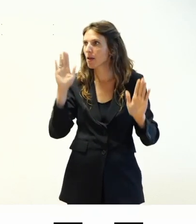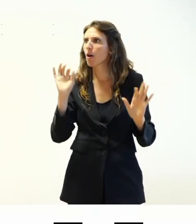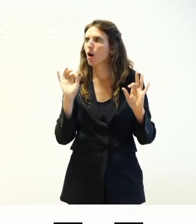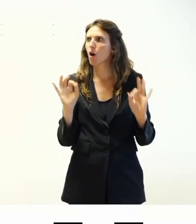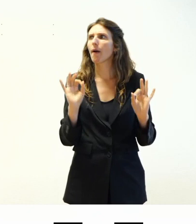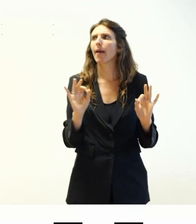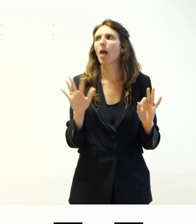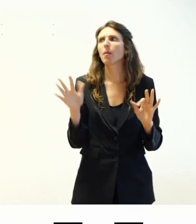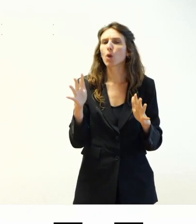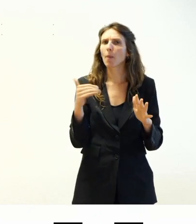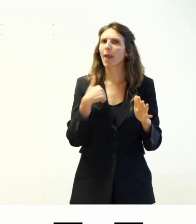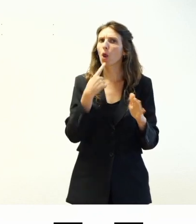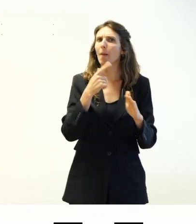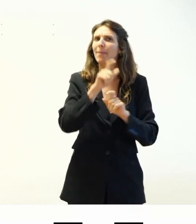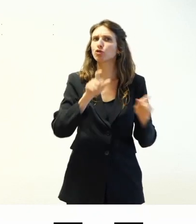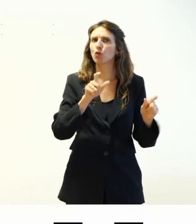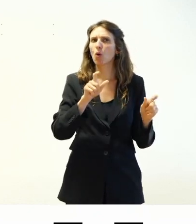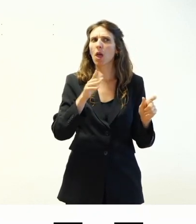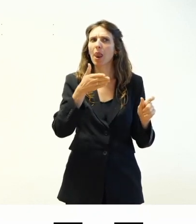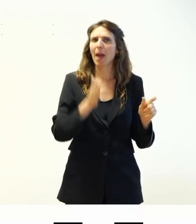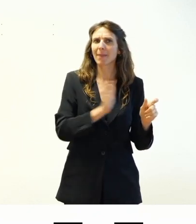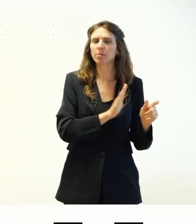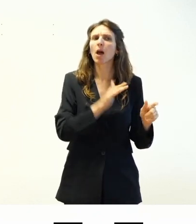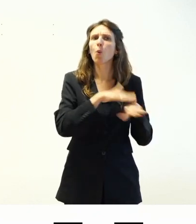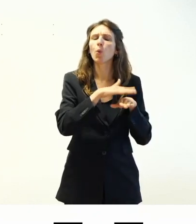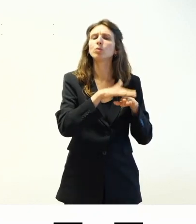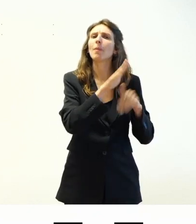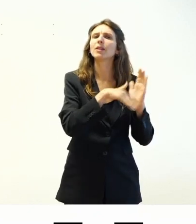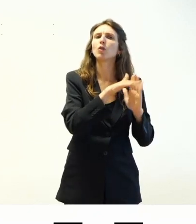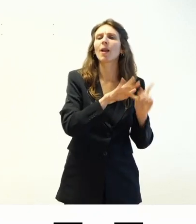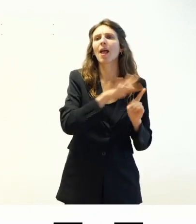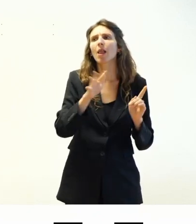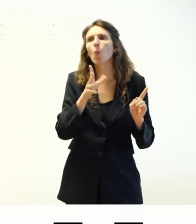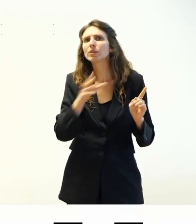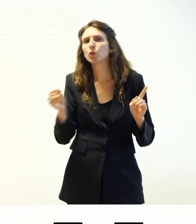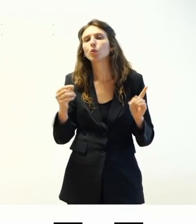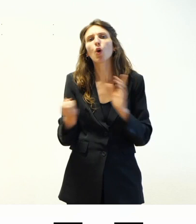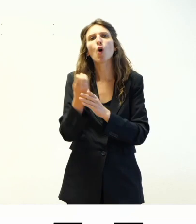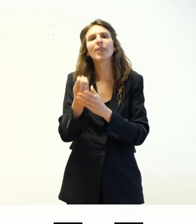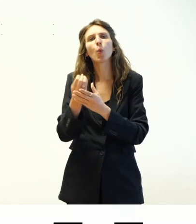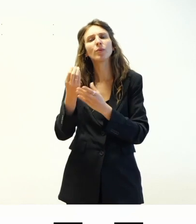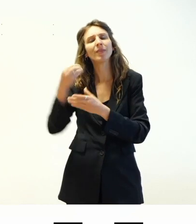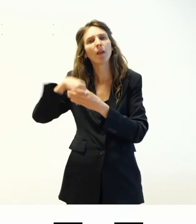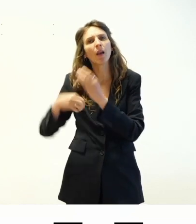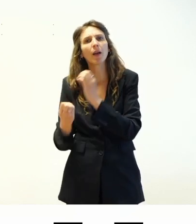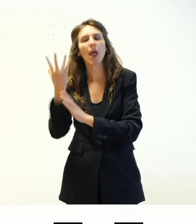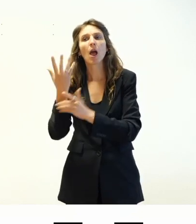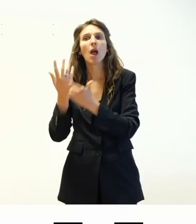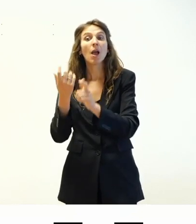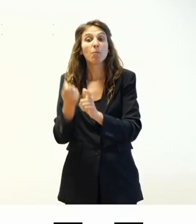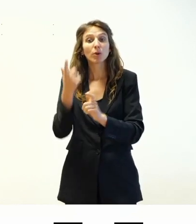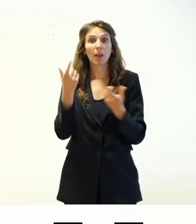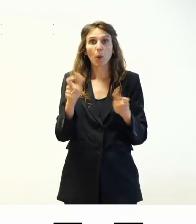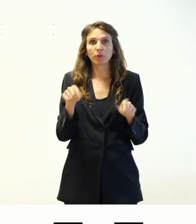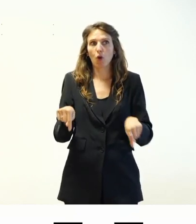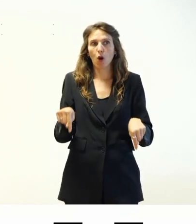più o meno la metà delle persone lo usano anche per sviluppare e quasi tutti invece per creare contenuti. Questo è importante perché in realtà di cosa parleremo?